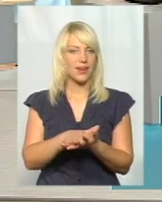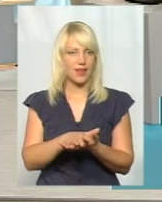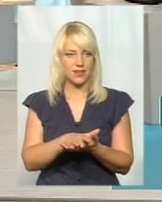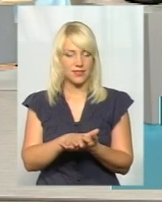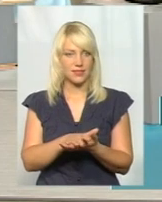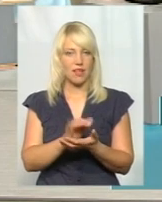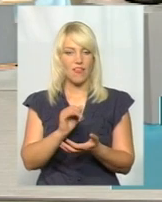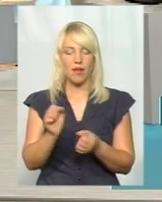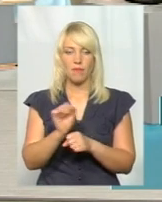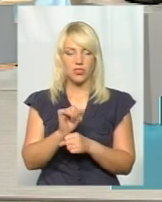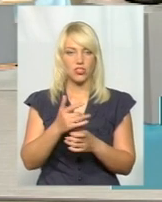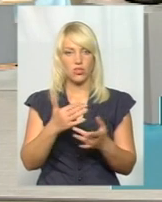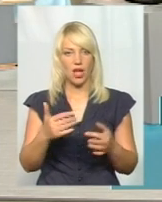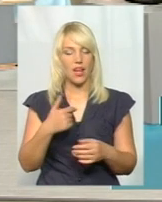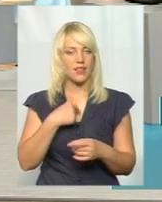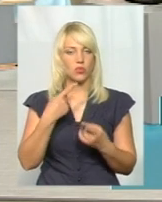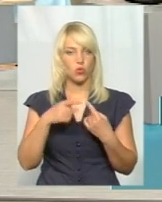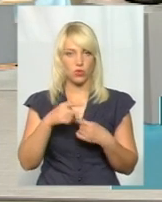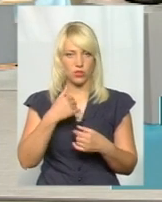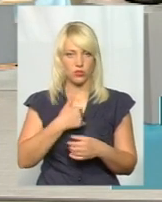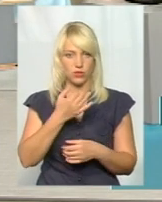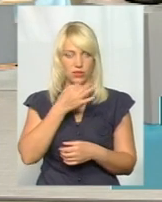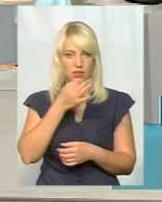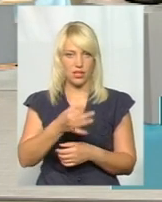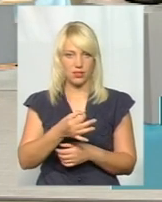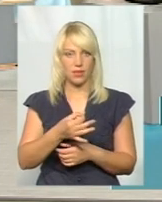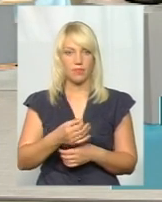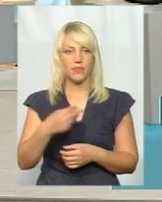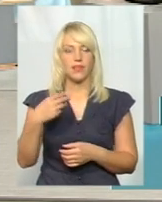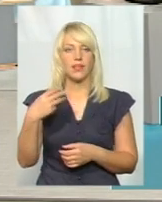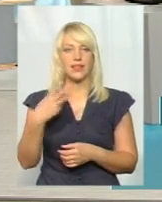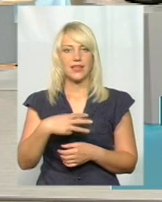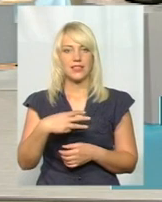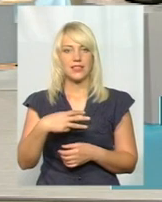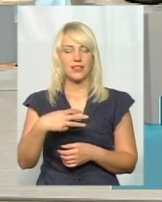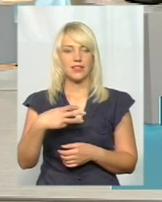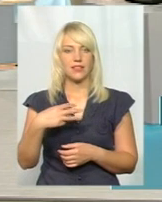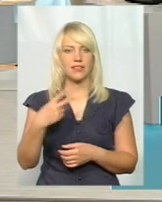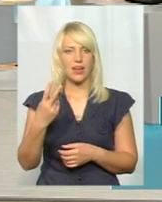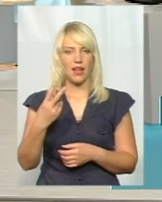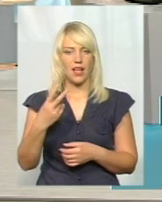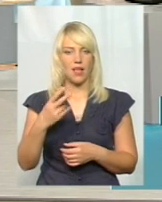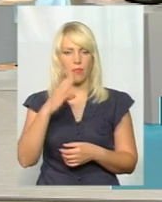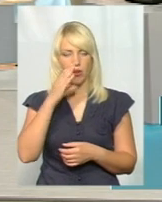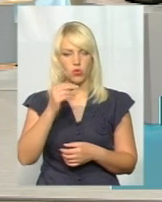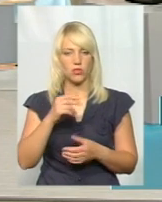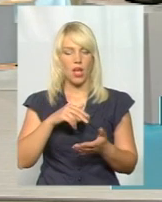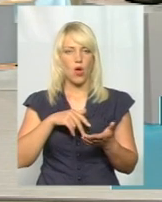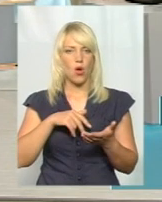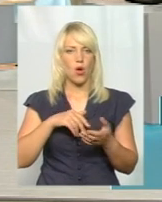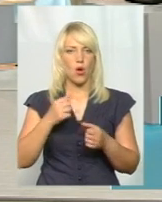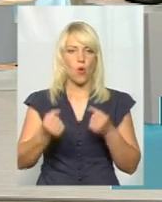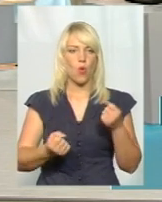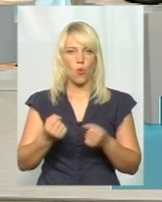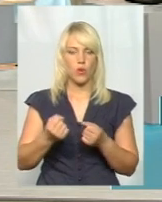машині, чи інше інше інше. Але я хочу сказати інше інше. 32-я маршрутка ходить два рази в час. Це